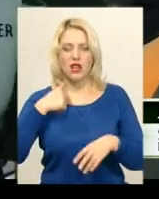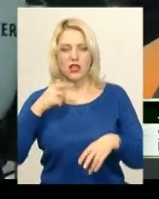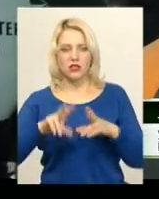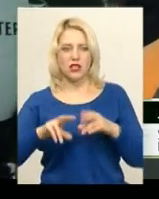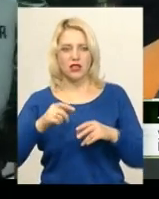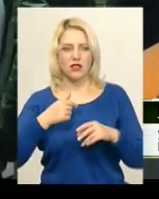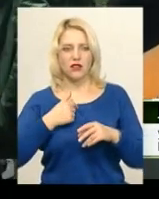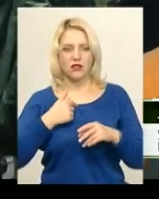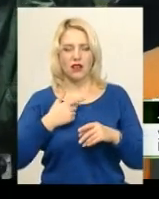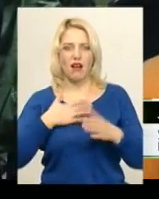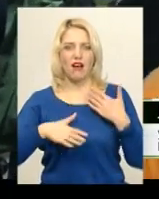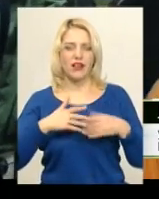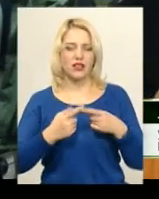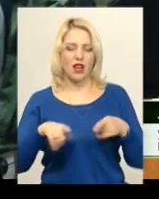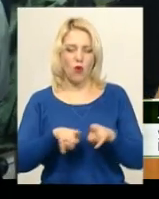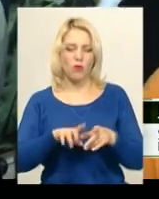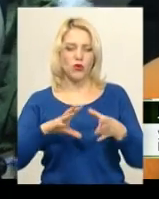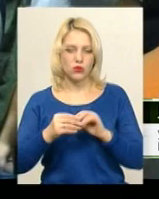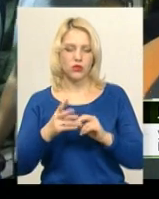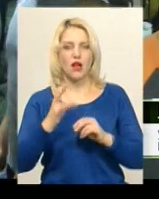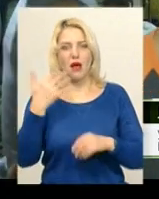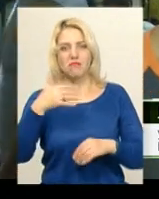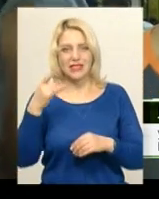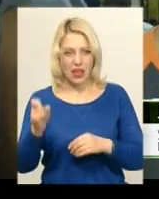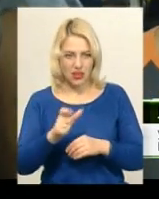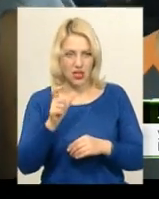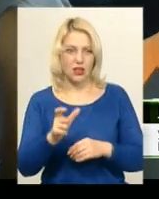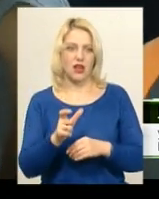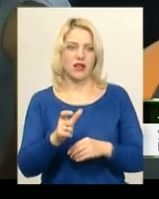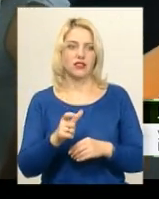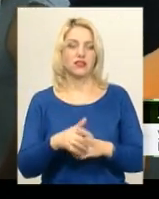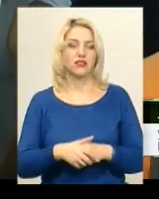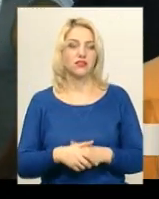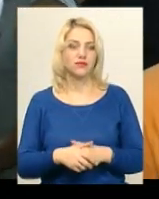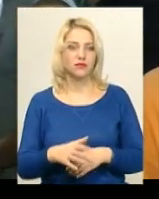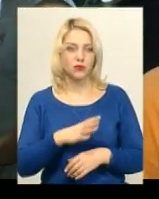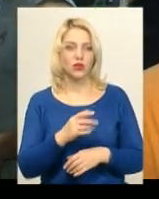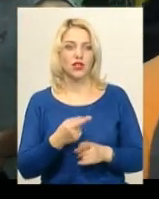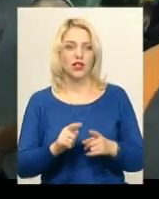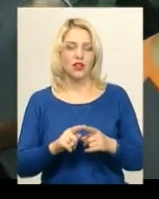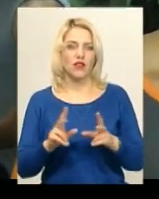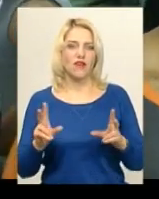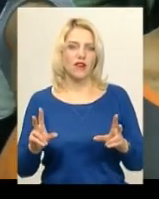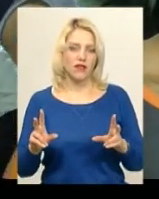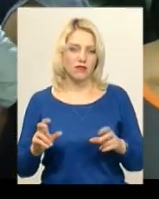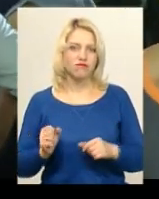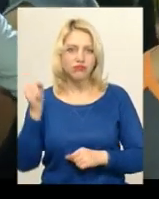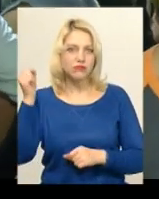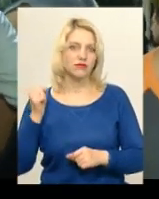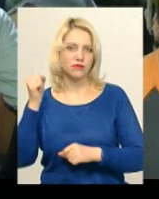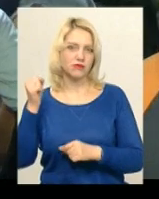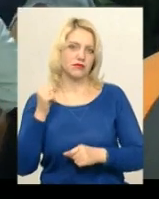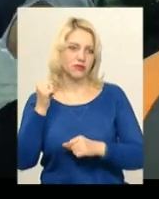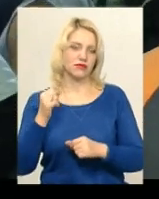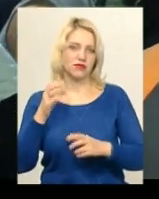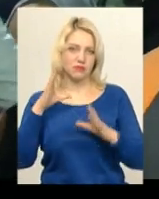радий. Я приїжджав, настроївся, був, хотів 50 разів, але тут десь удача пішла, гіря пішла, вверх сама